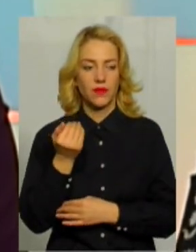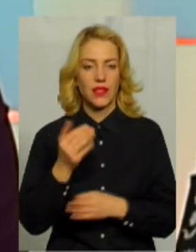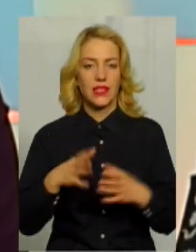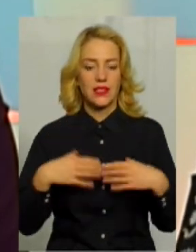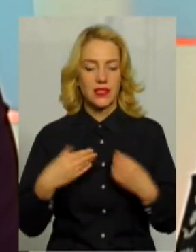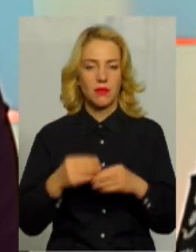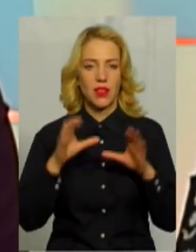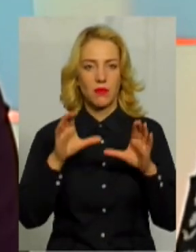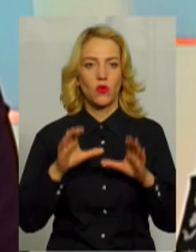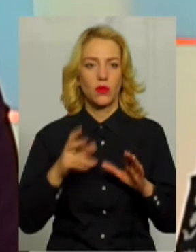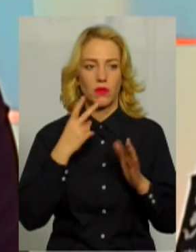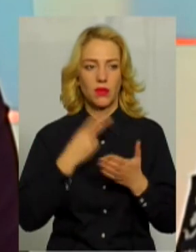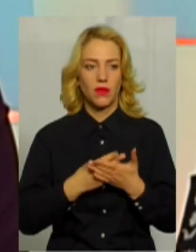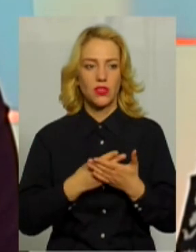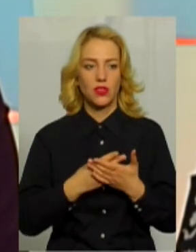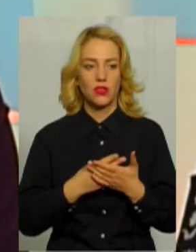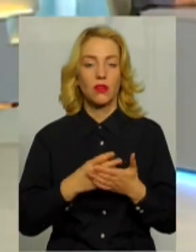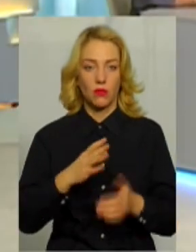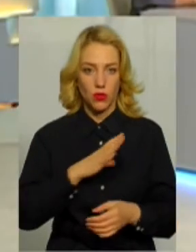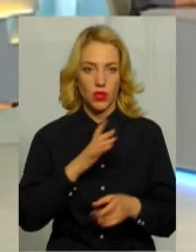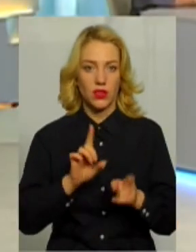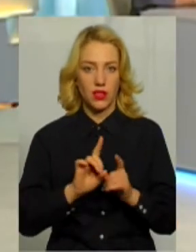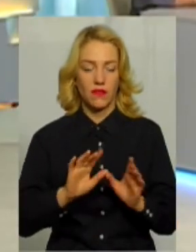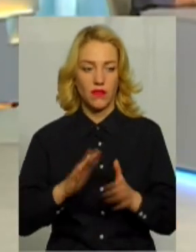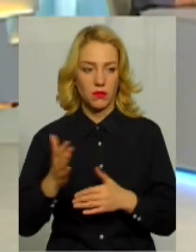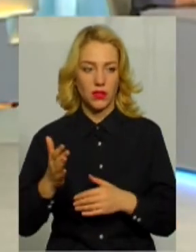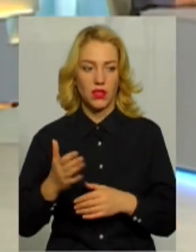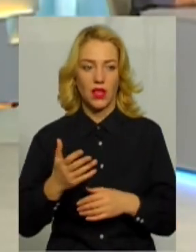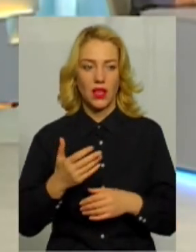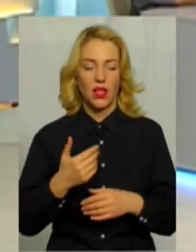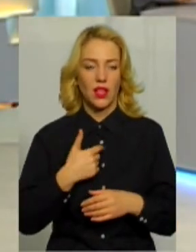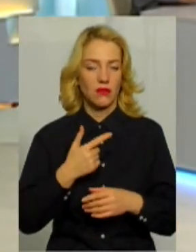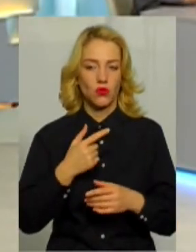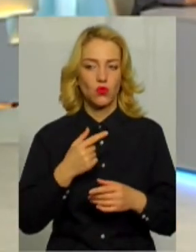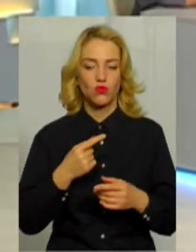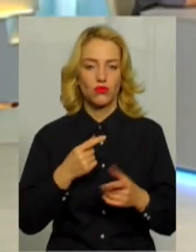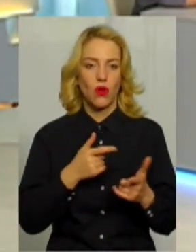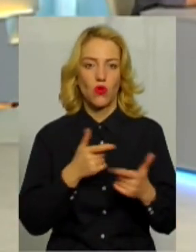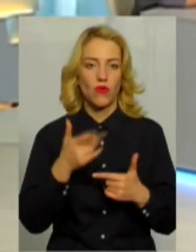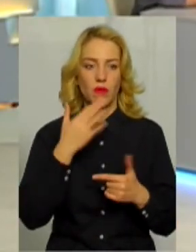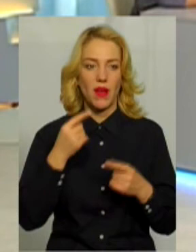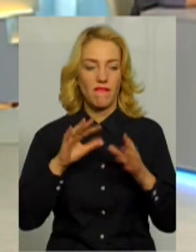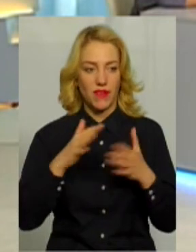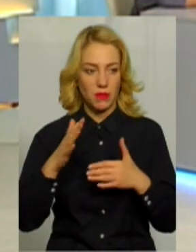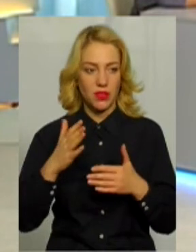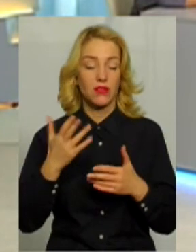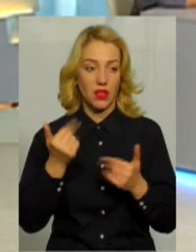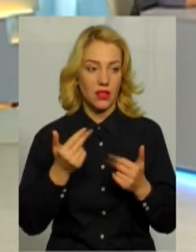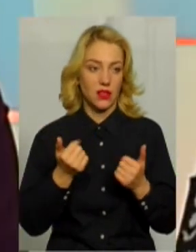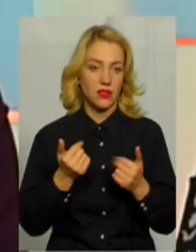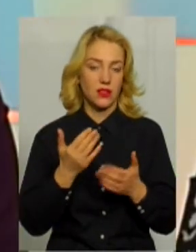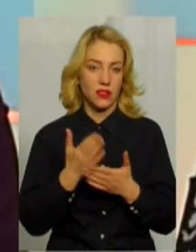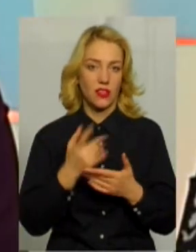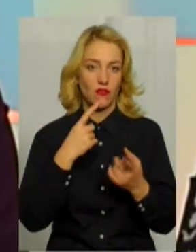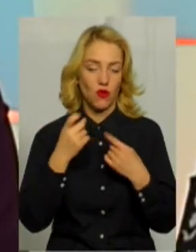кодексом передбачено, що... були такі випадки? Ну, не готовий зараз вам сказати конкретно по випадках, але є так, звісно,